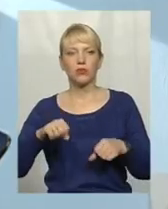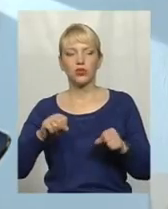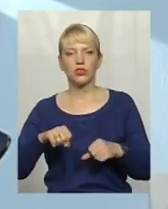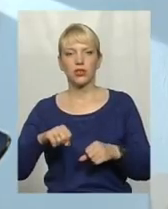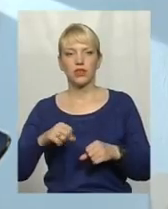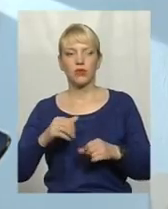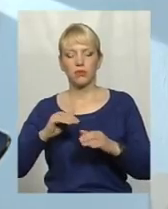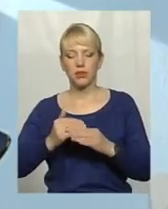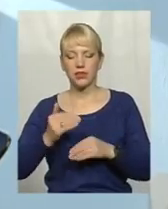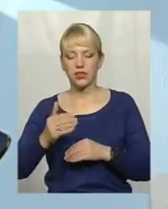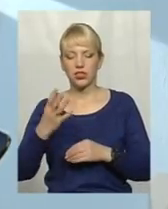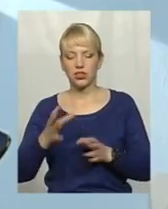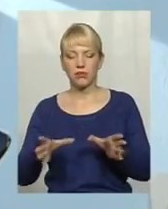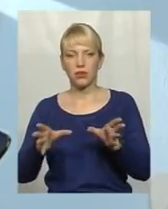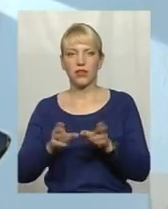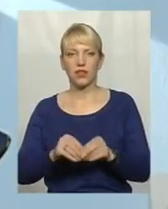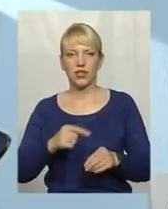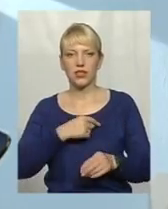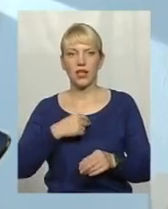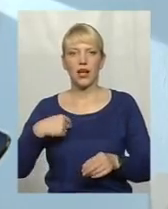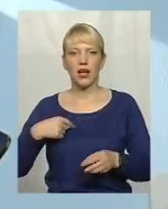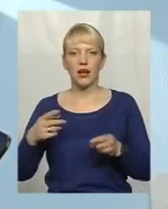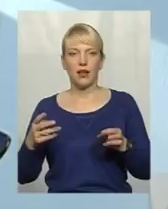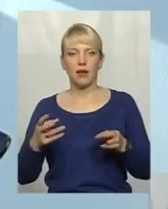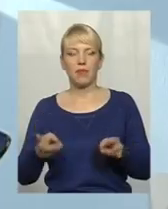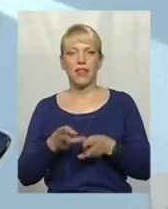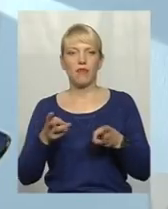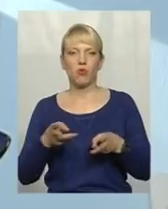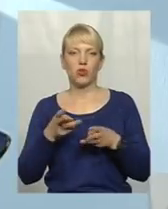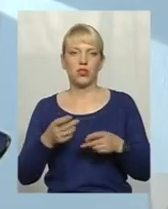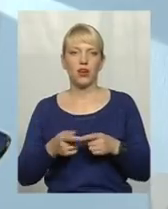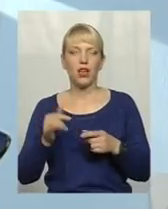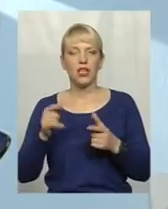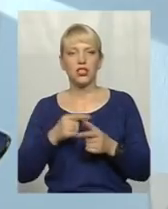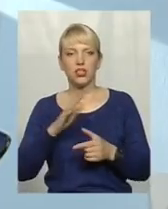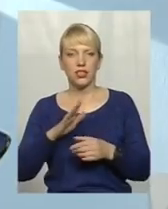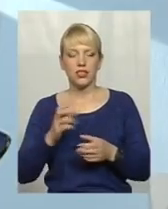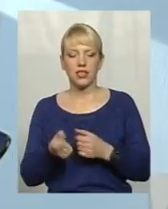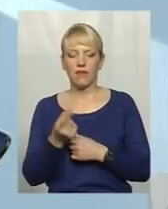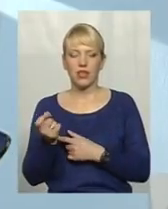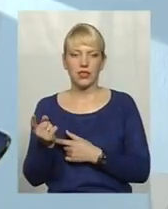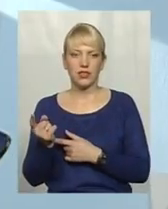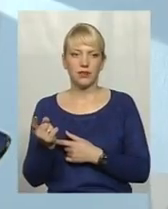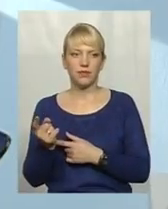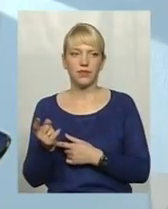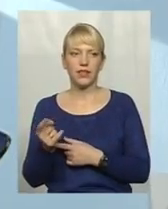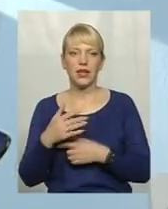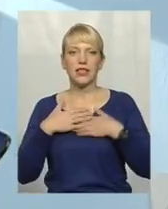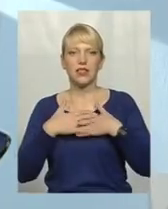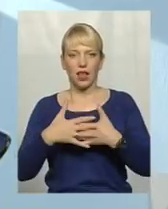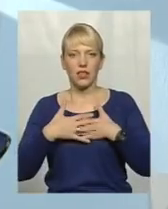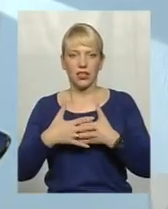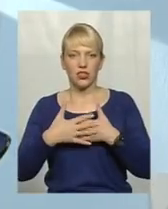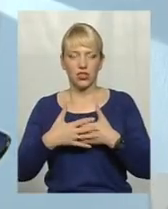пізніше приєдналася пнімонія, може бути пізні, чи не з'явилася задишка,